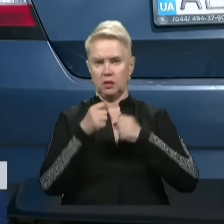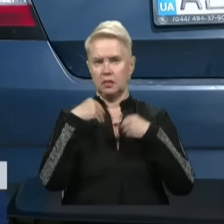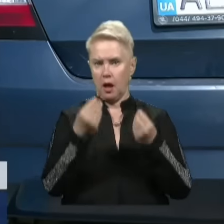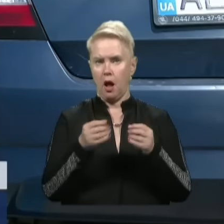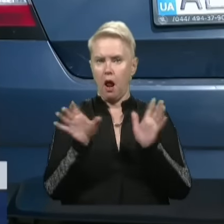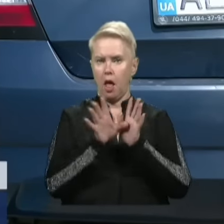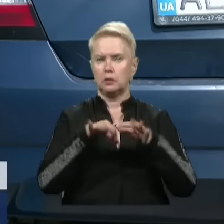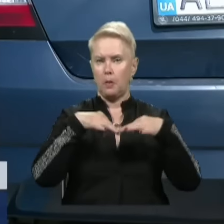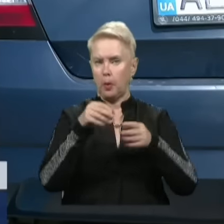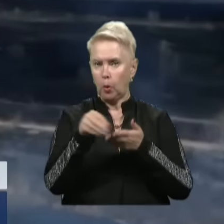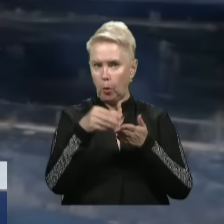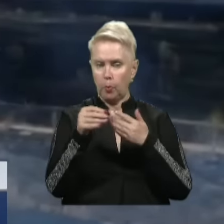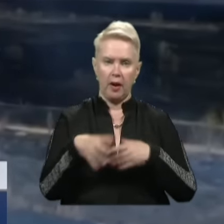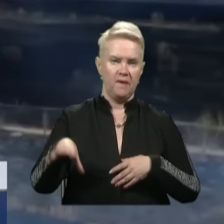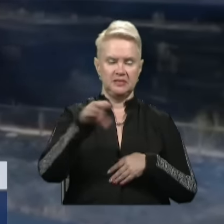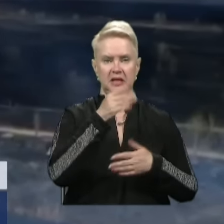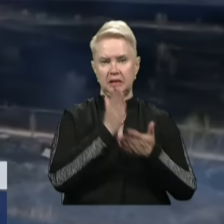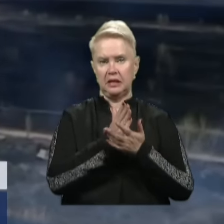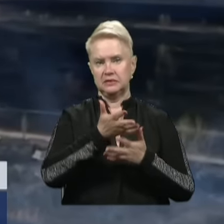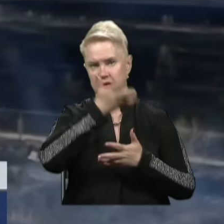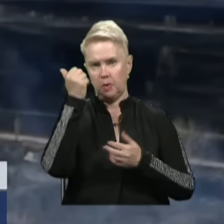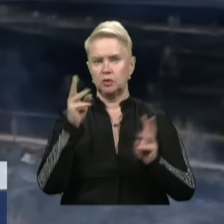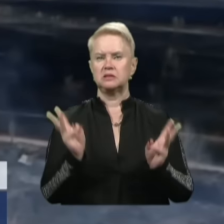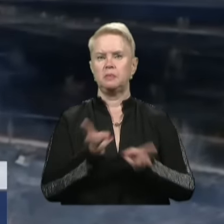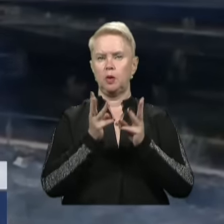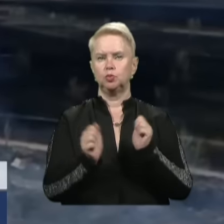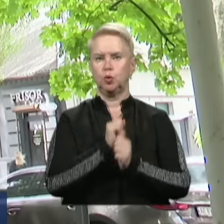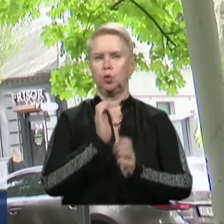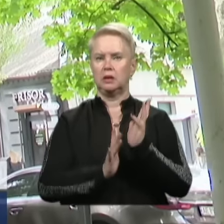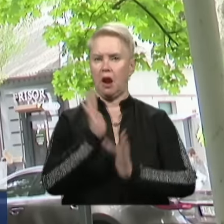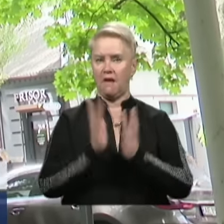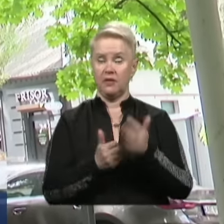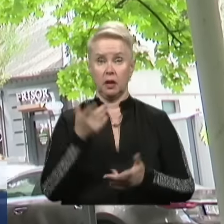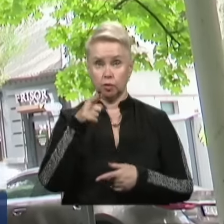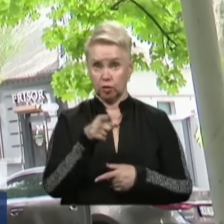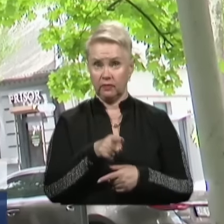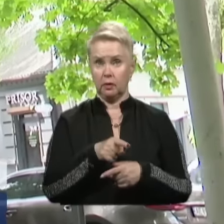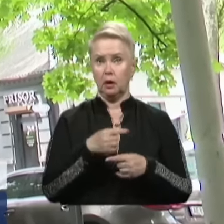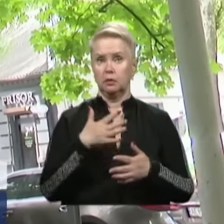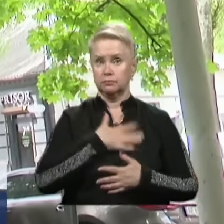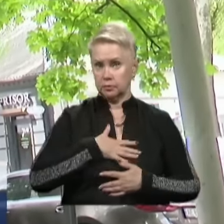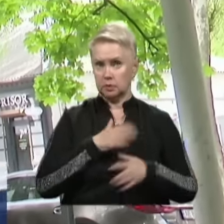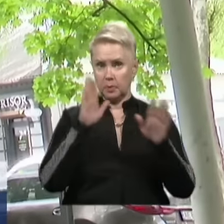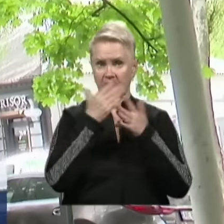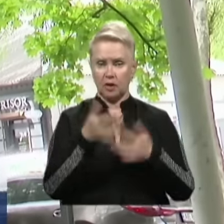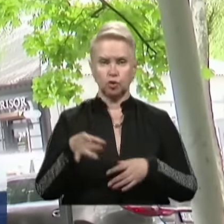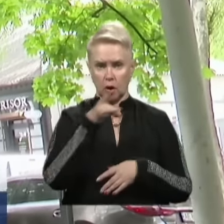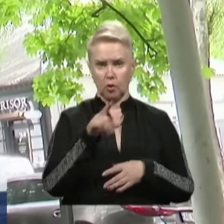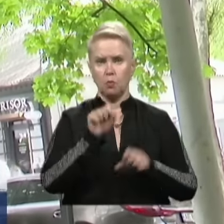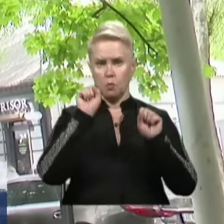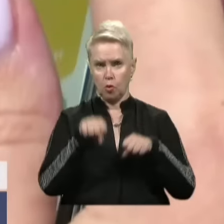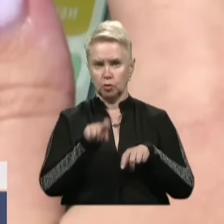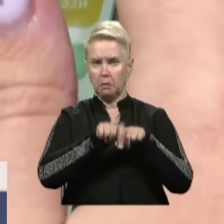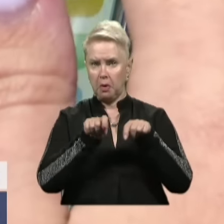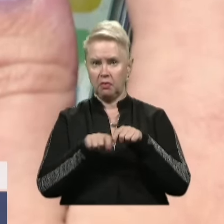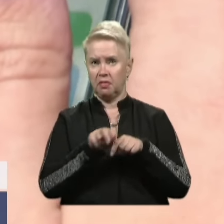перевагу електромобілям, а всім ми нарешті забути про спалювання сухої трави. Якщо ж ви переймаєтесь за стан повітря у вашому районі, його можна